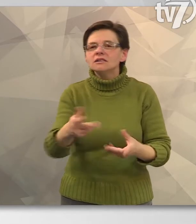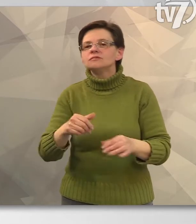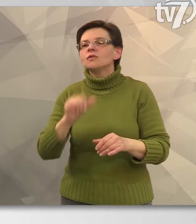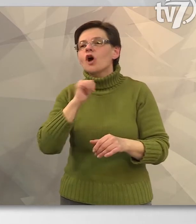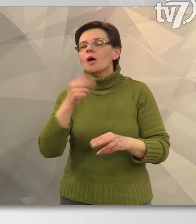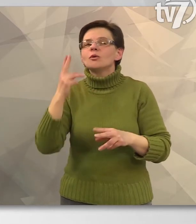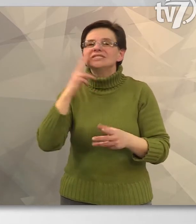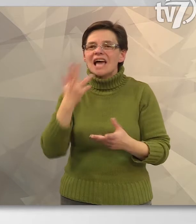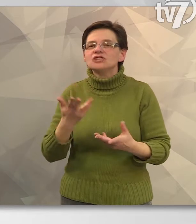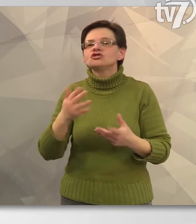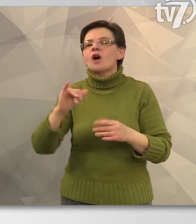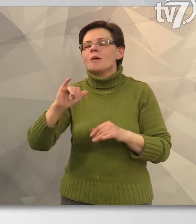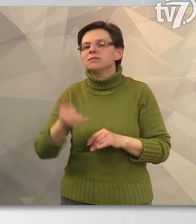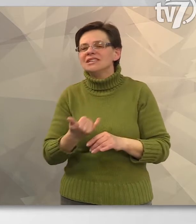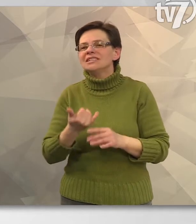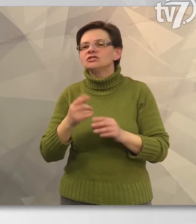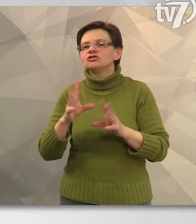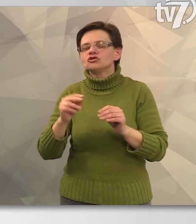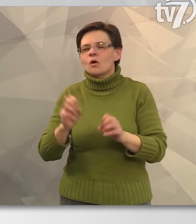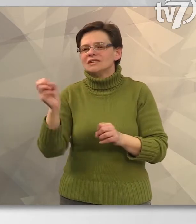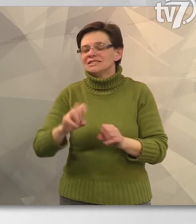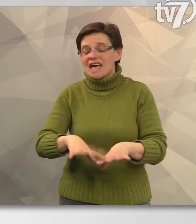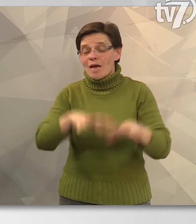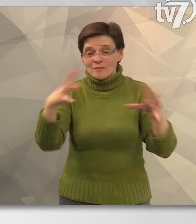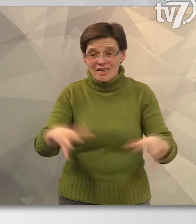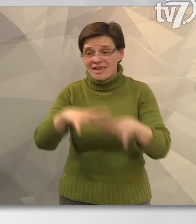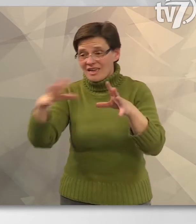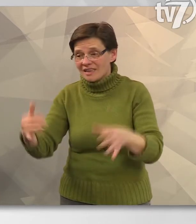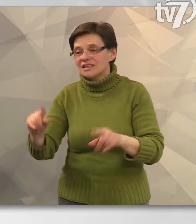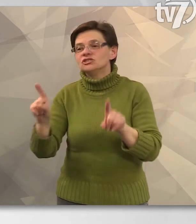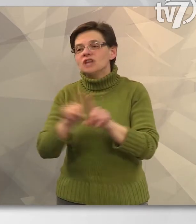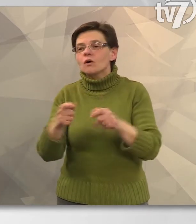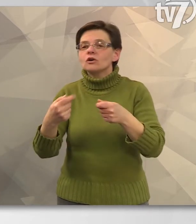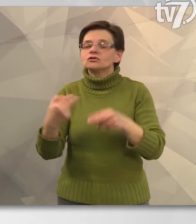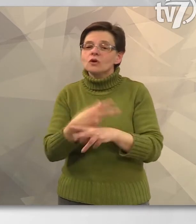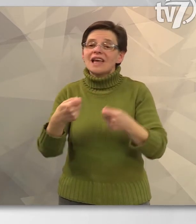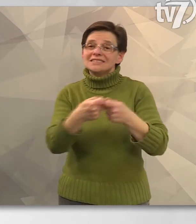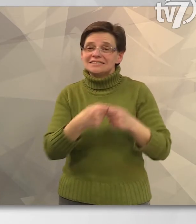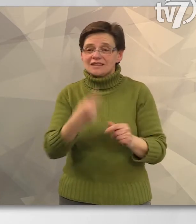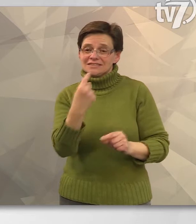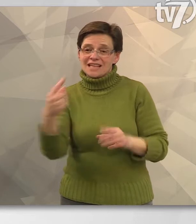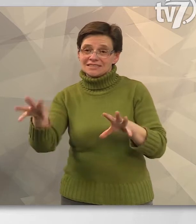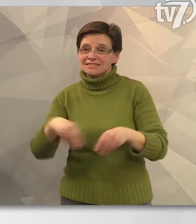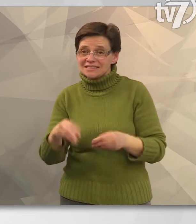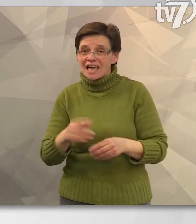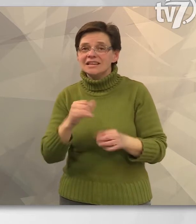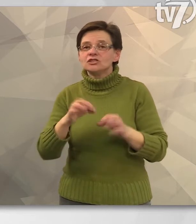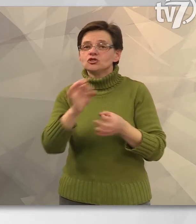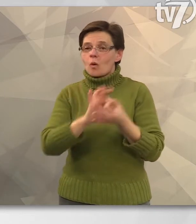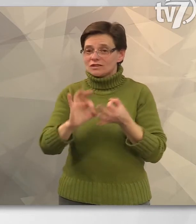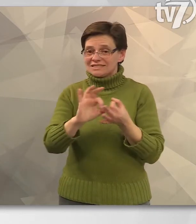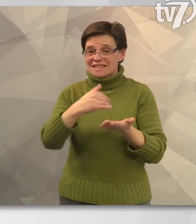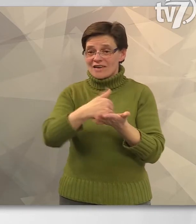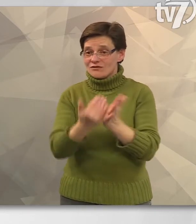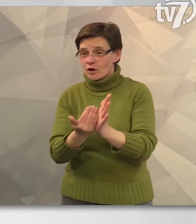elszórják a szemetet, garabonciás napokkor rengeteg szemét összegyűlök, és ugye olyankor szokták megszervezni ezt a teszeddet, és ugye az